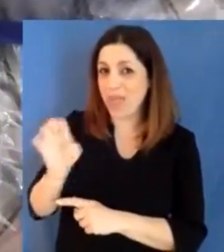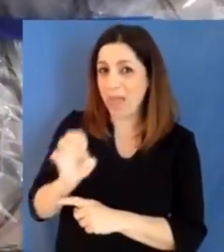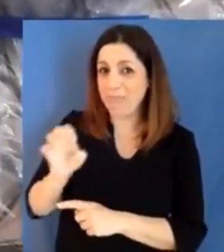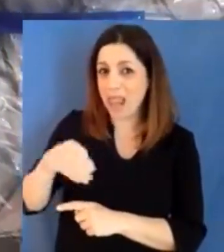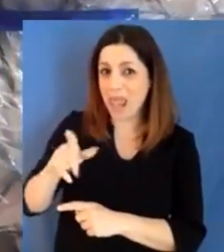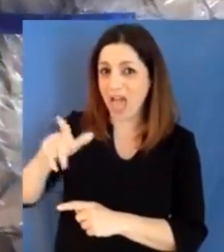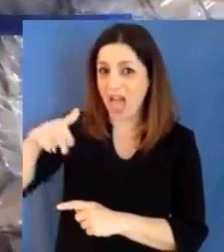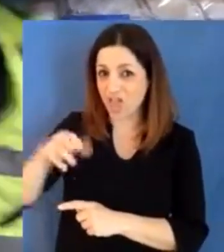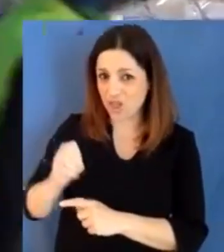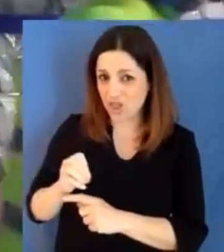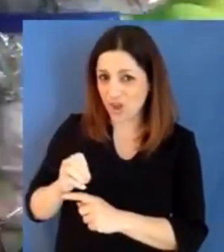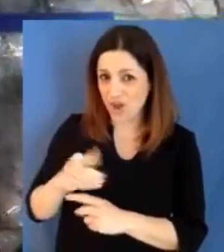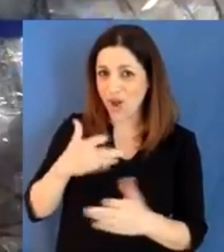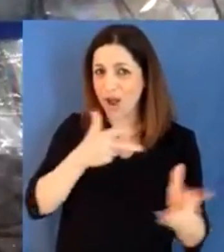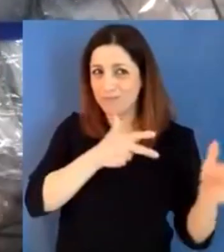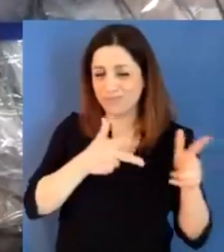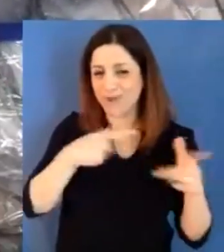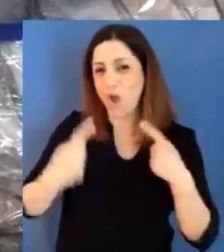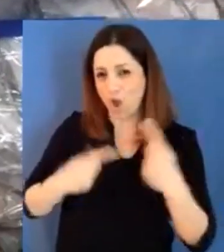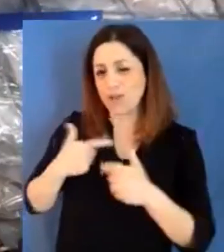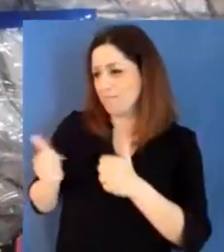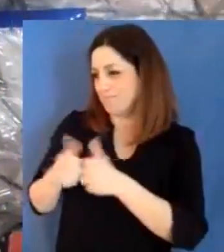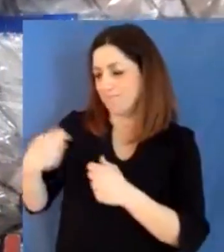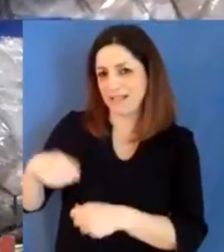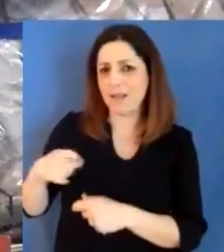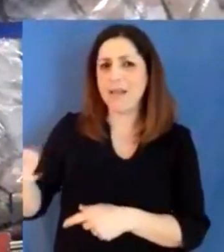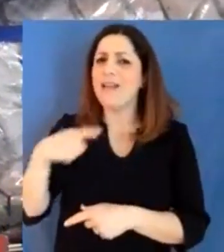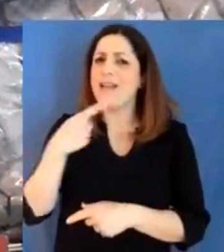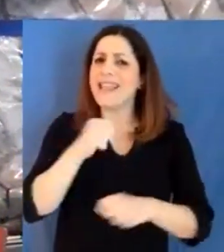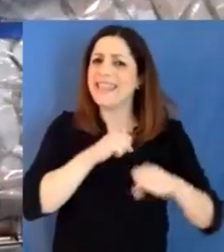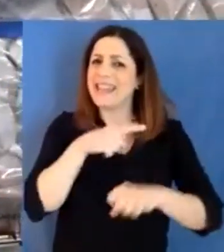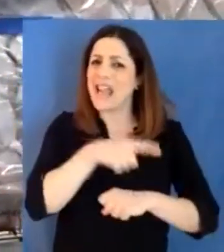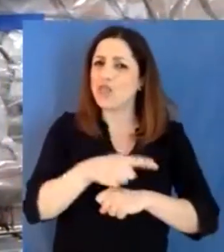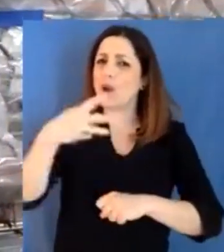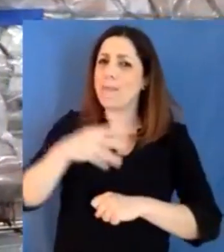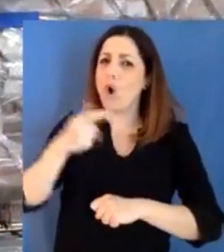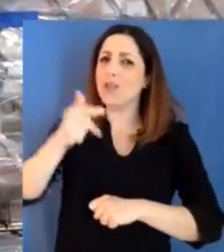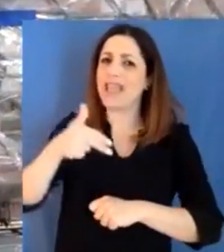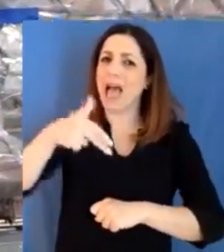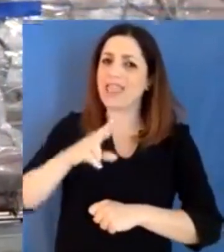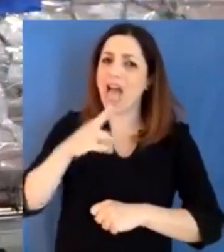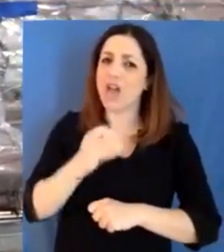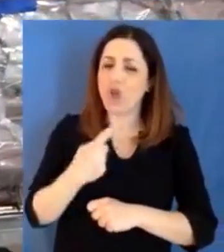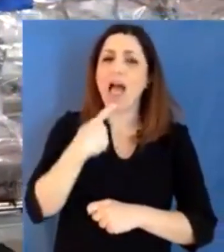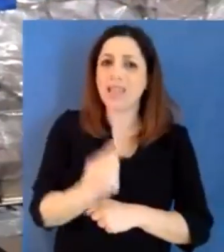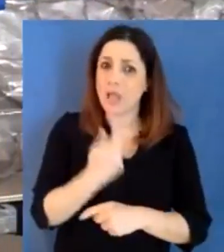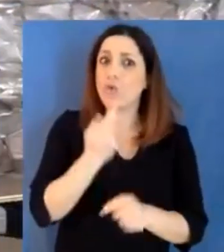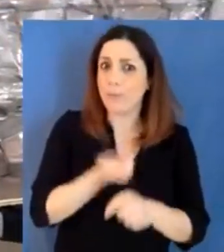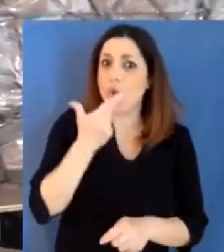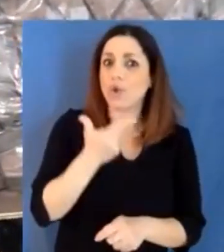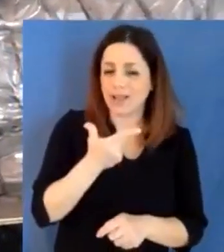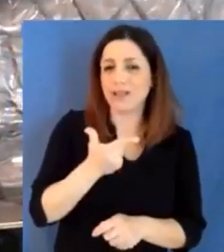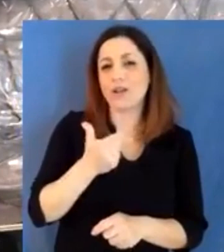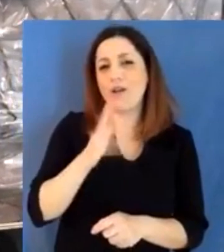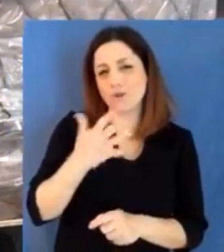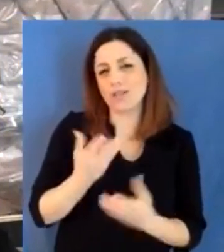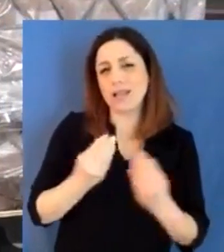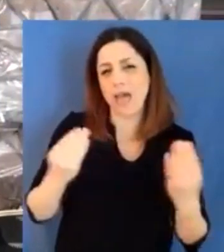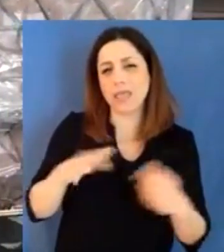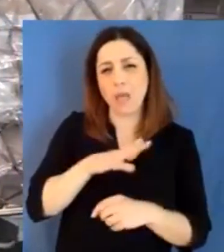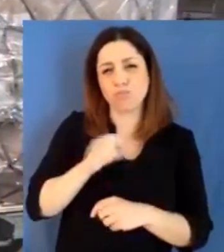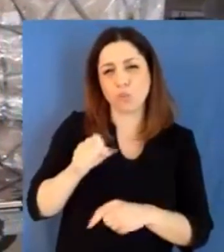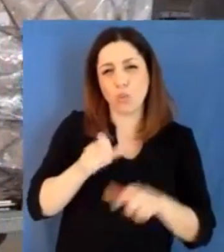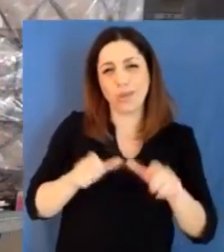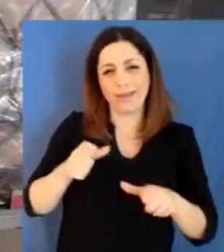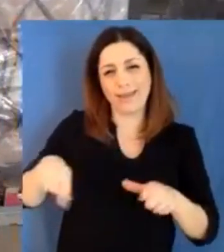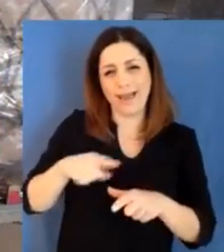importante che forse farà male a tanti pugliesi però lui ha detto dobbiamo anche pensare che poi cambierà un po' il nostro stile di vita